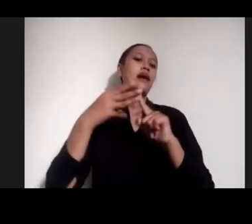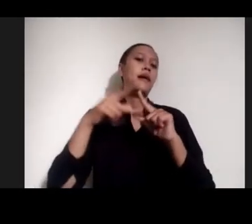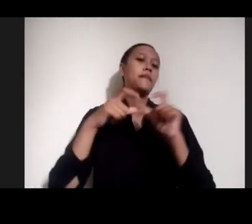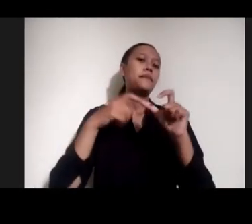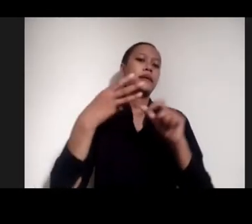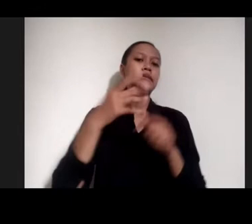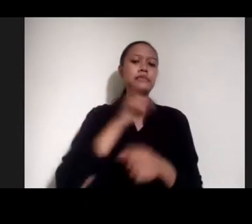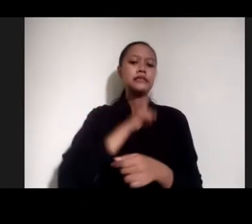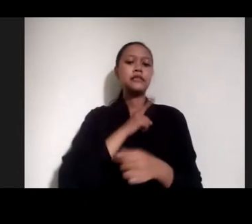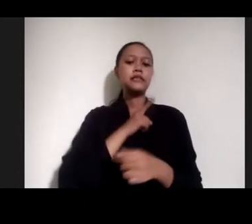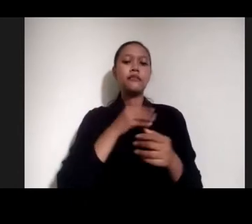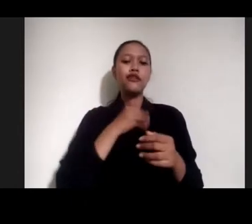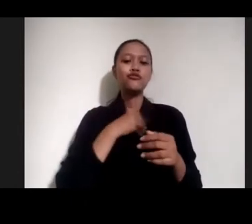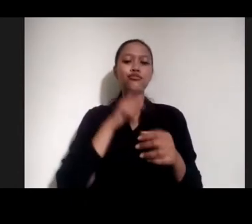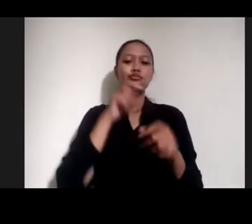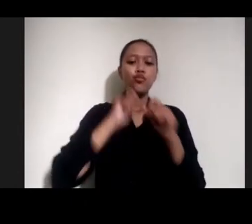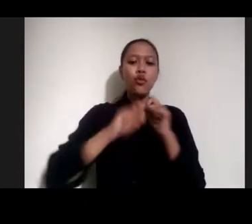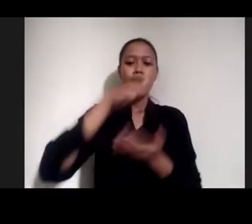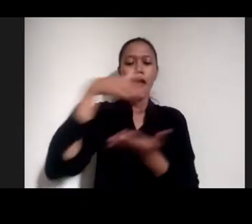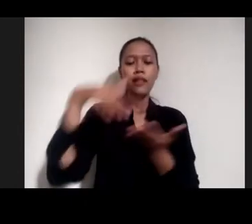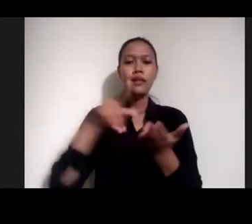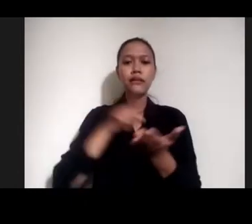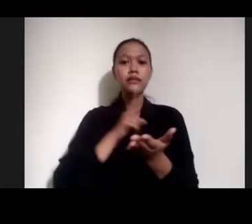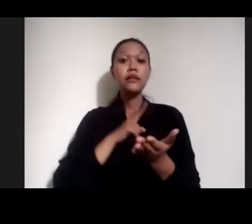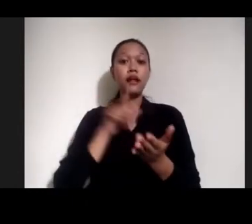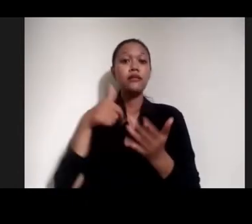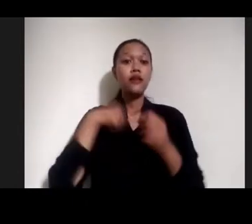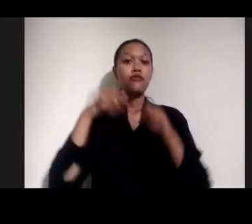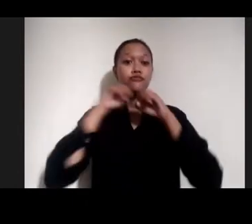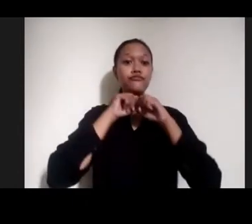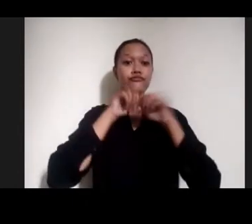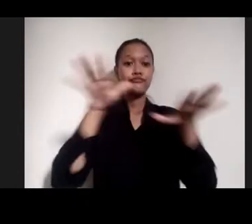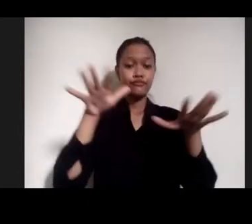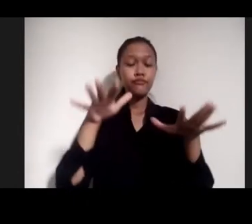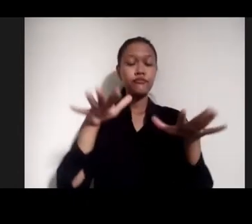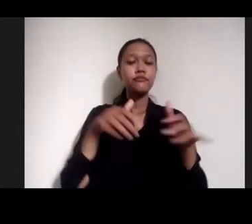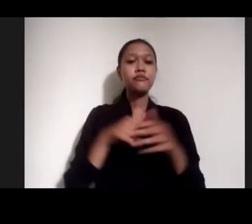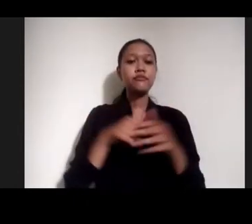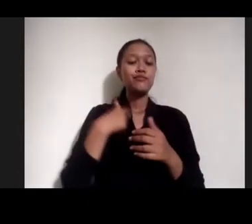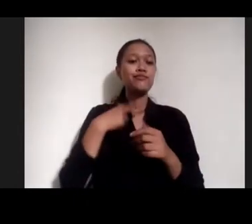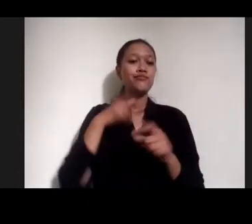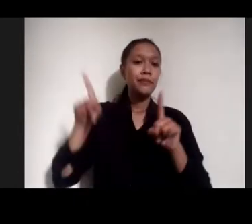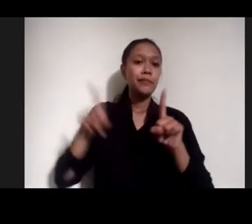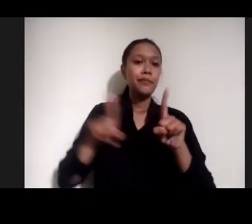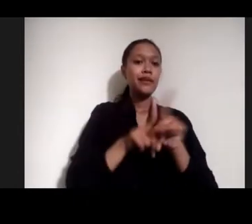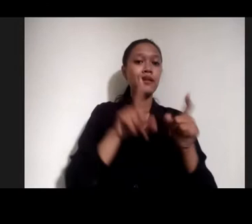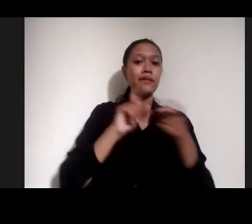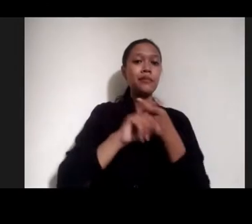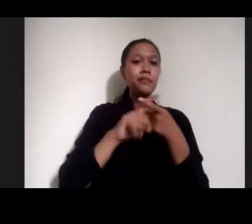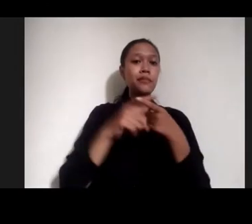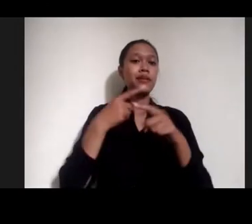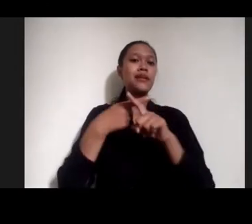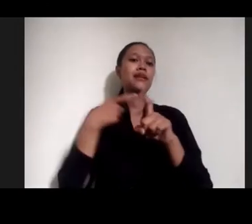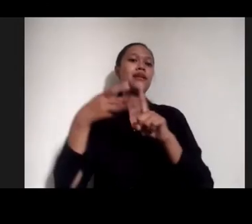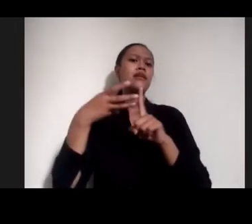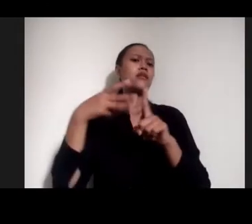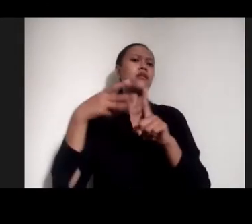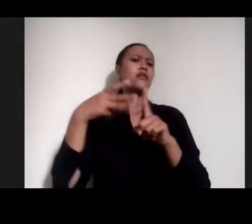aku akan sharing Juga bagaimana Kemarin aku juga Mendampingin teman-teman Dari Konde Untuk bikin laporan Yang